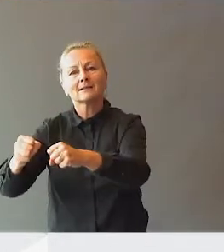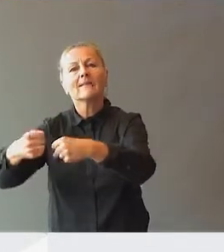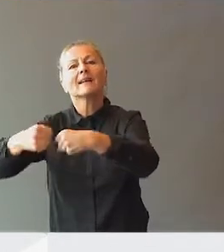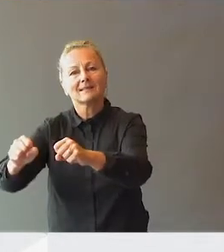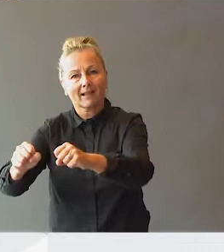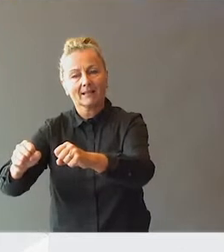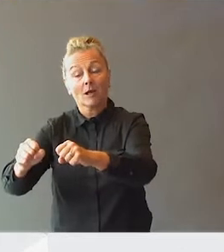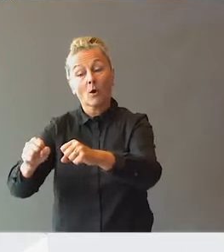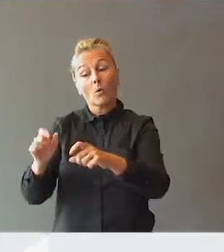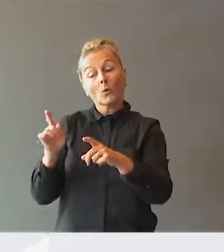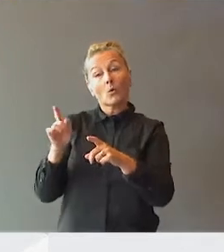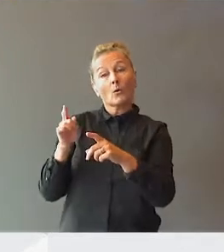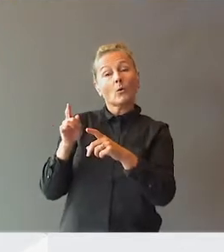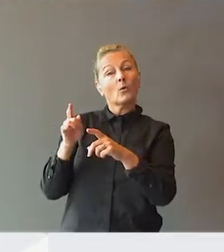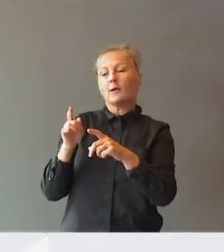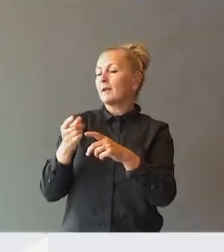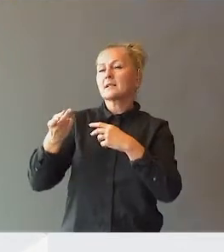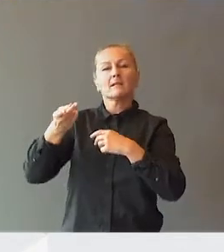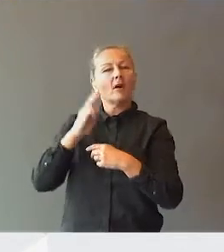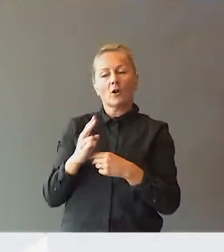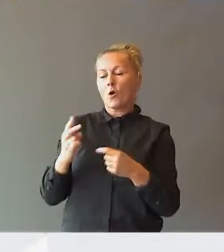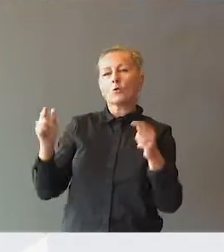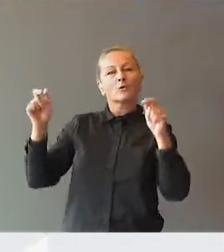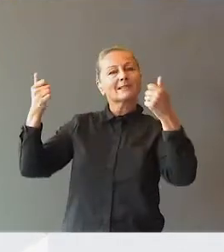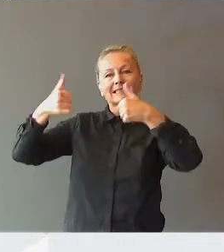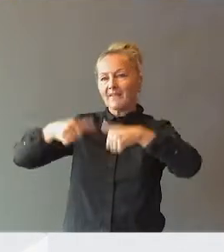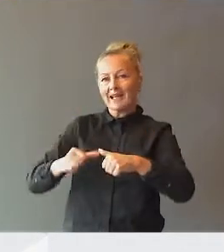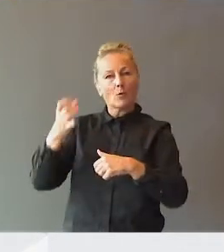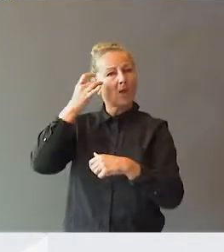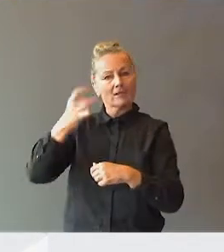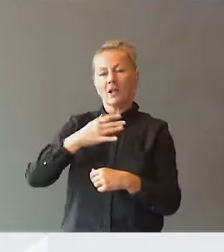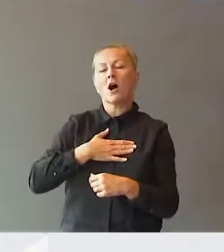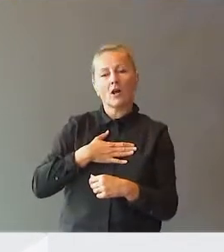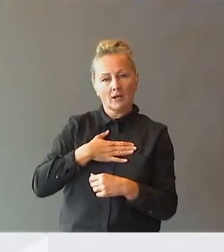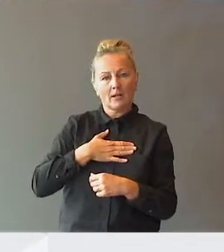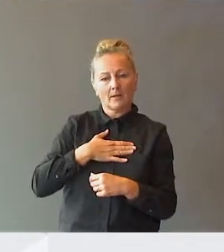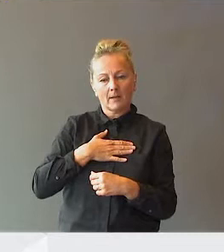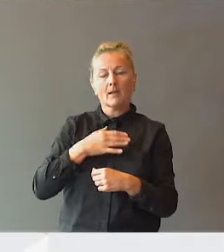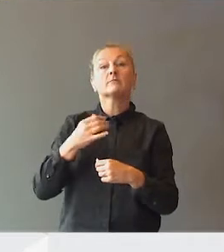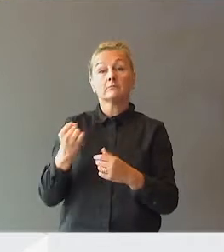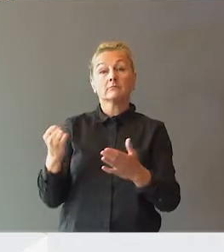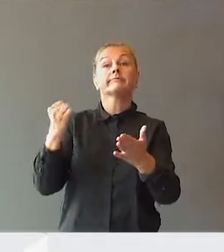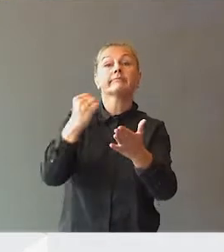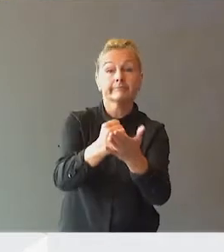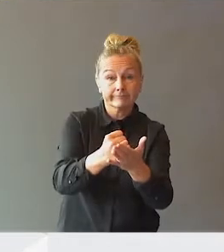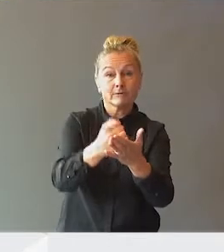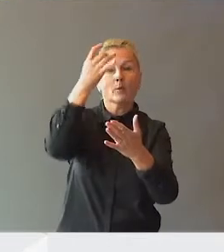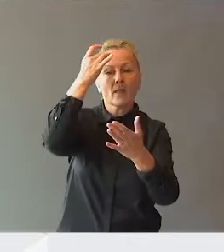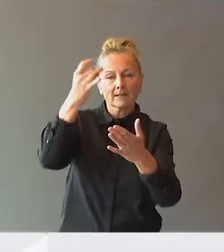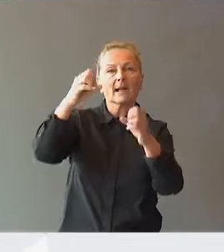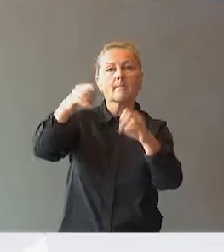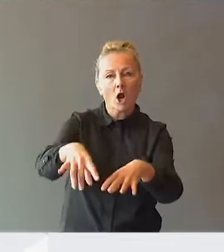iverksettes. Og da er det svaret å svekte inn kompetansen vi har, men det blir å sette inn kompetanse der den mangler.